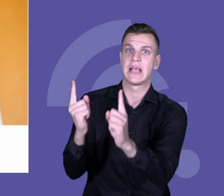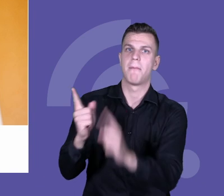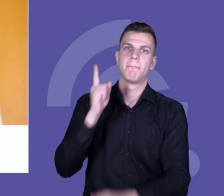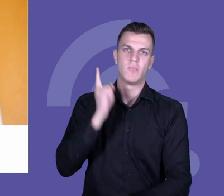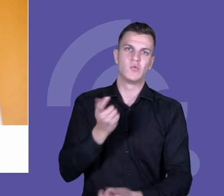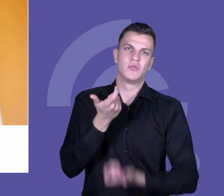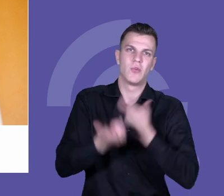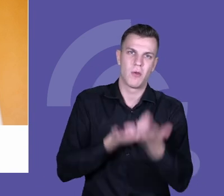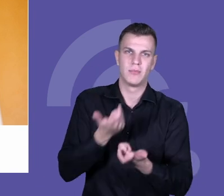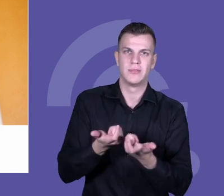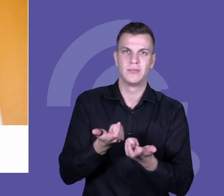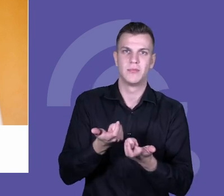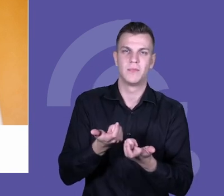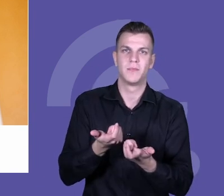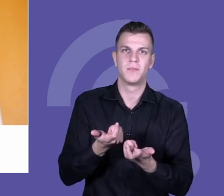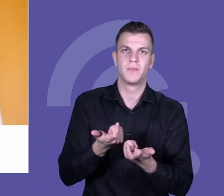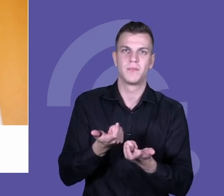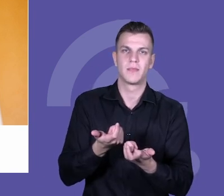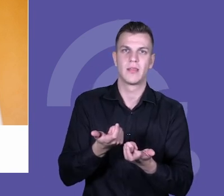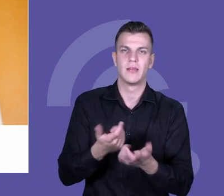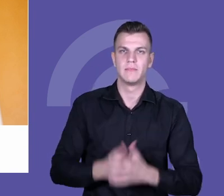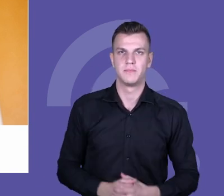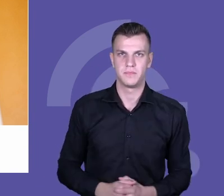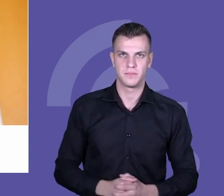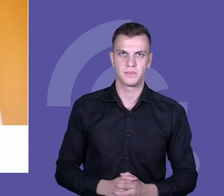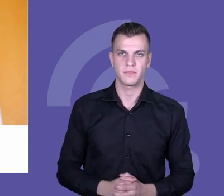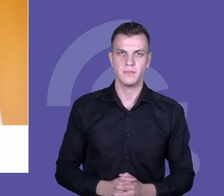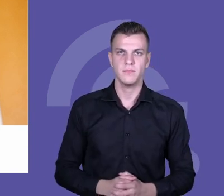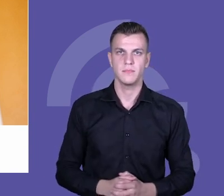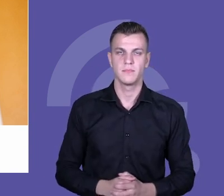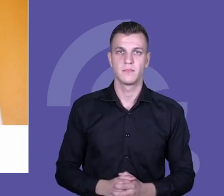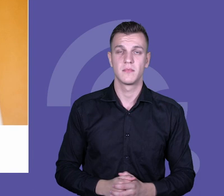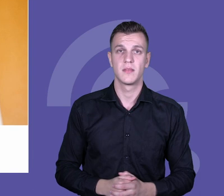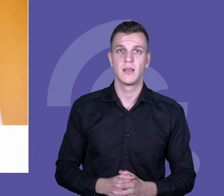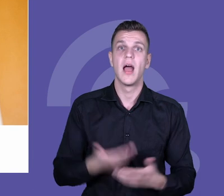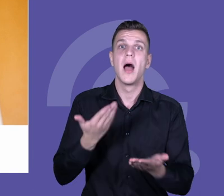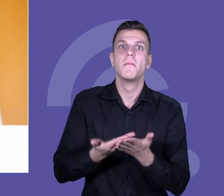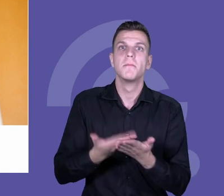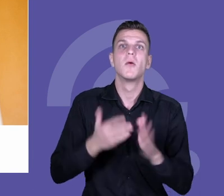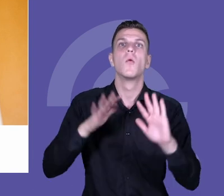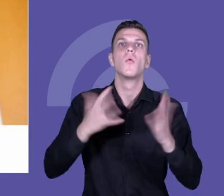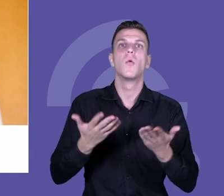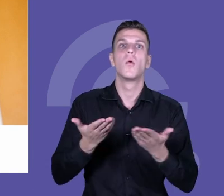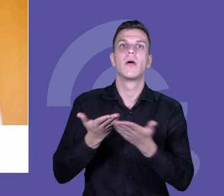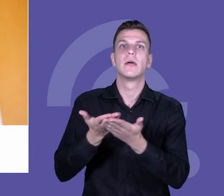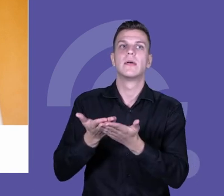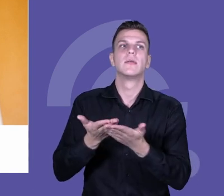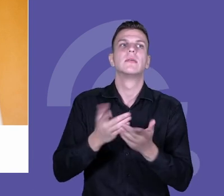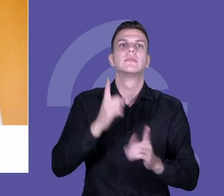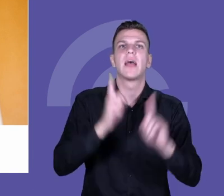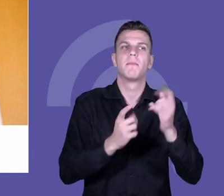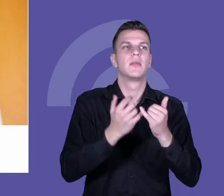trudnościami wynikającymi po prostu. Nikt nie znał odpowiedzi na pytania, dyrektor jakoś musiał